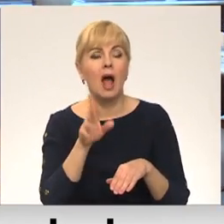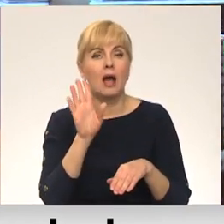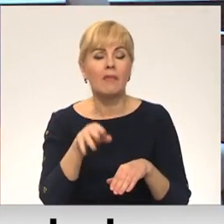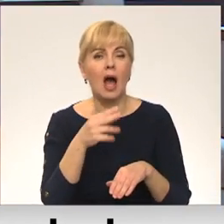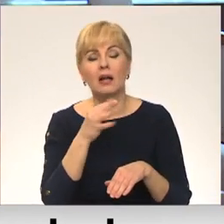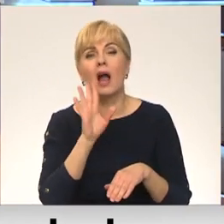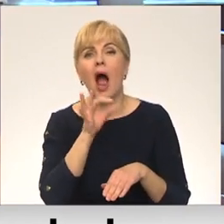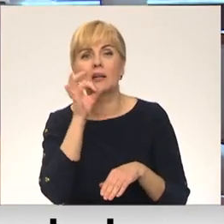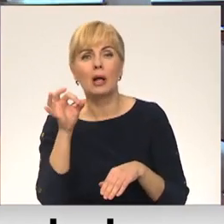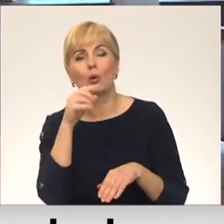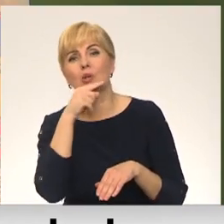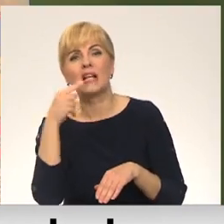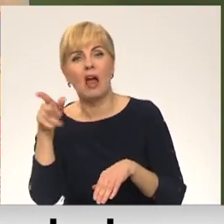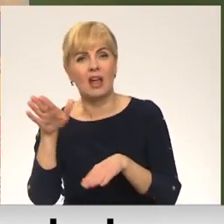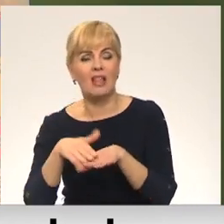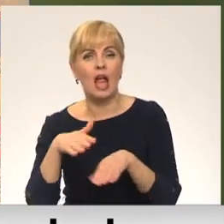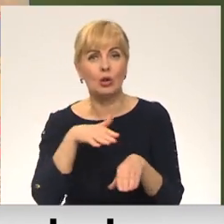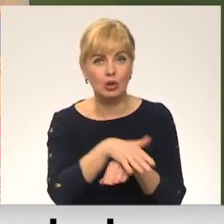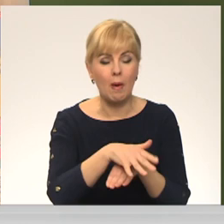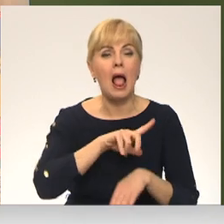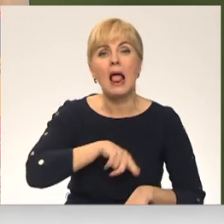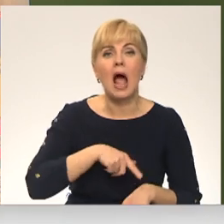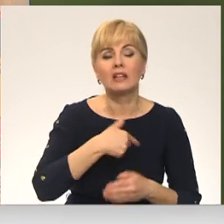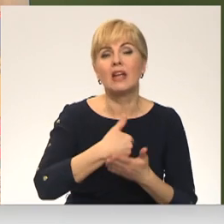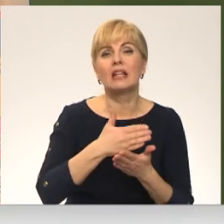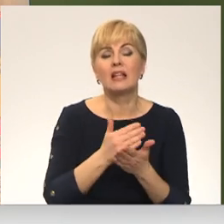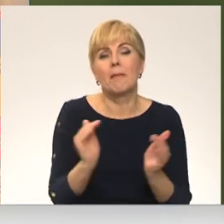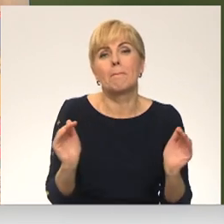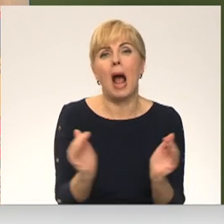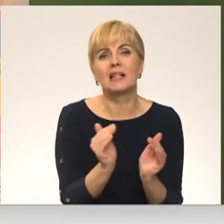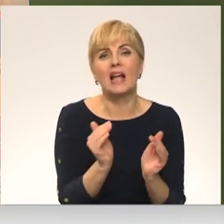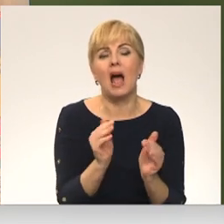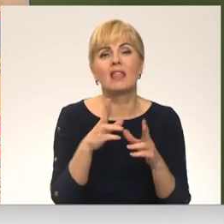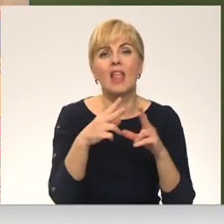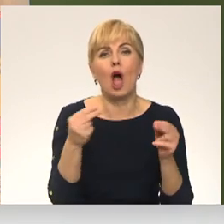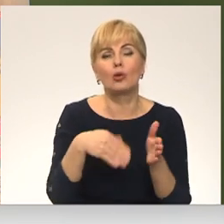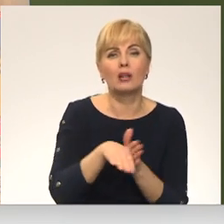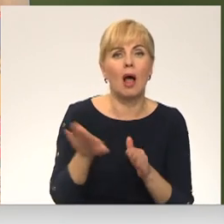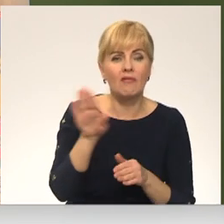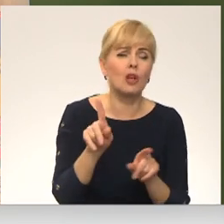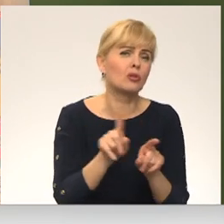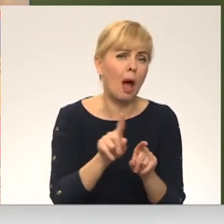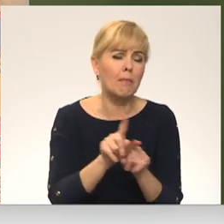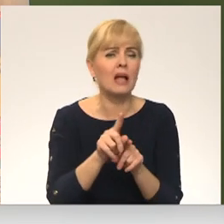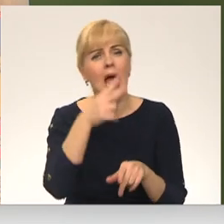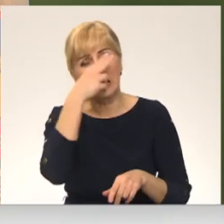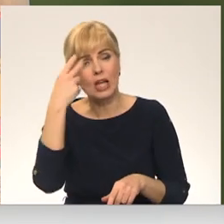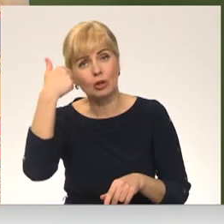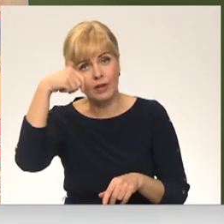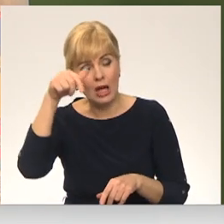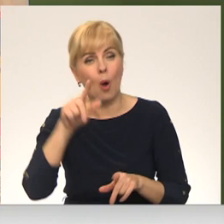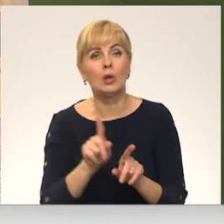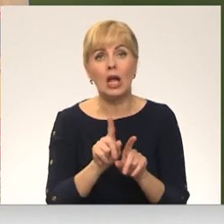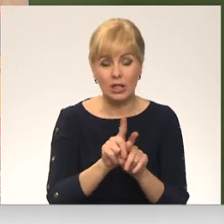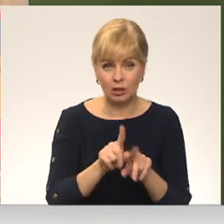iebrukumu. Latvija, kā samērā nelielu NATO dalību balsts, tāpat arī Igaunija un Lietuva ir devusi